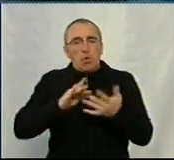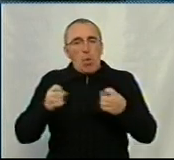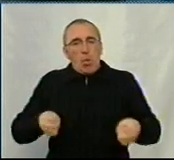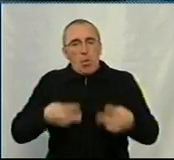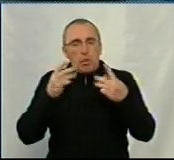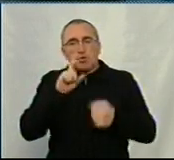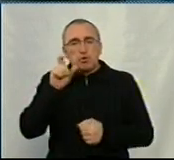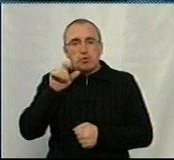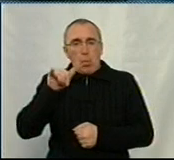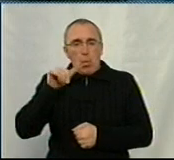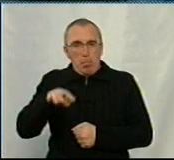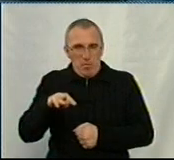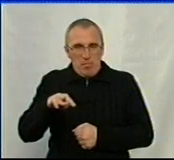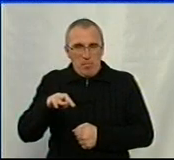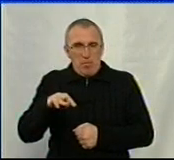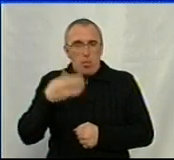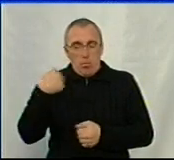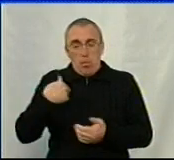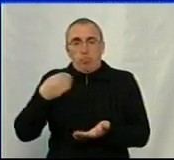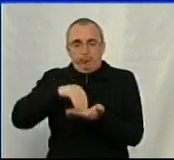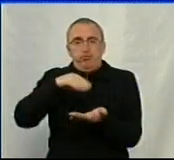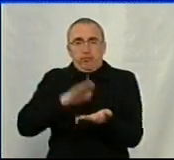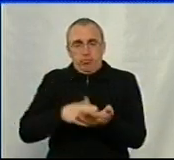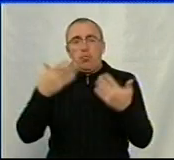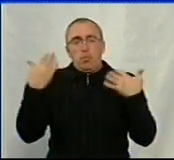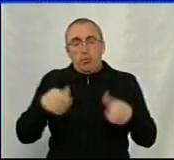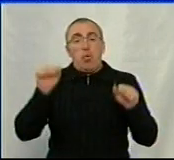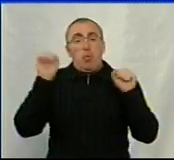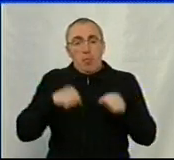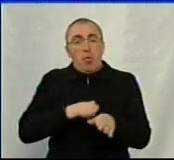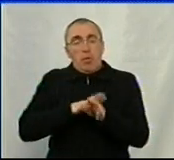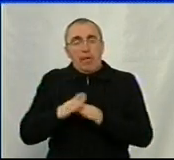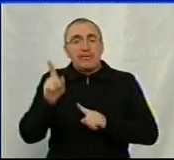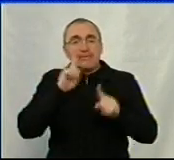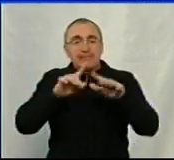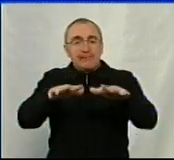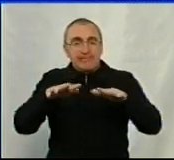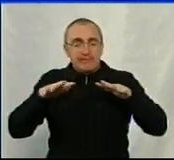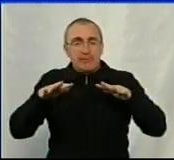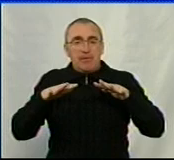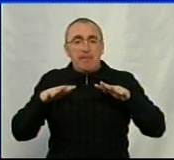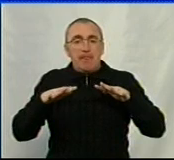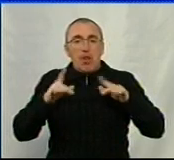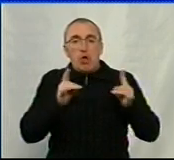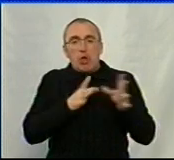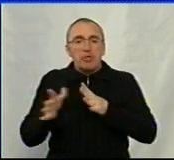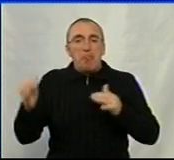назвою Zoom. Я особисто вже в ній зареєструвався. В ній можна проводити сесійні засідання в режимі конференцій.